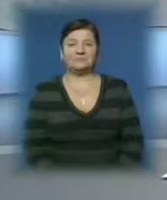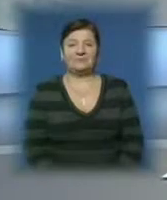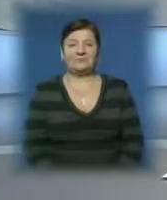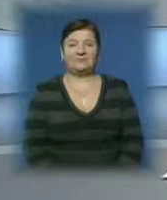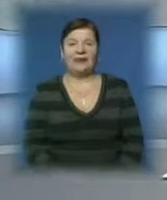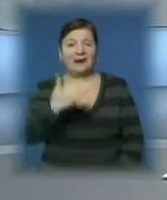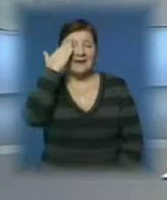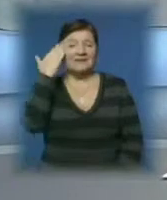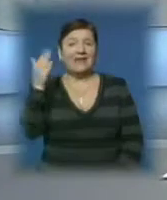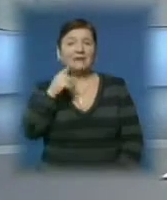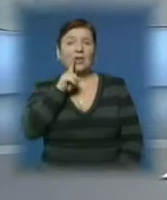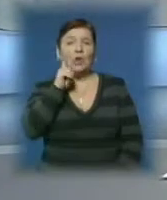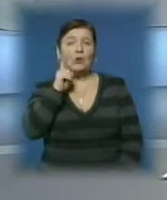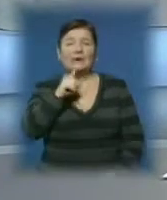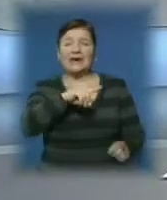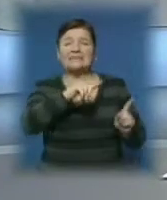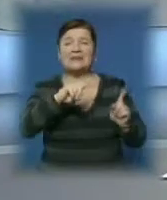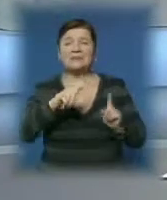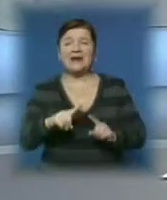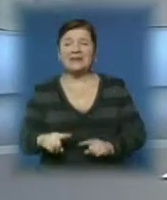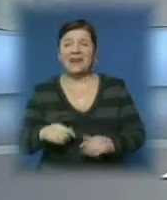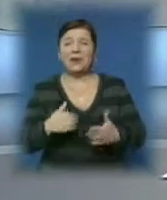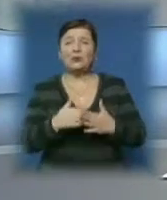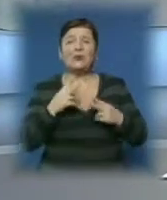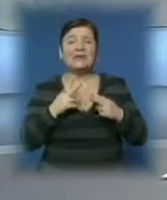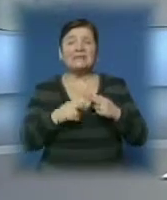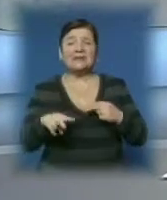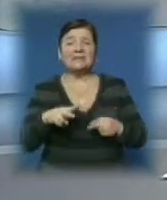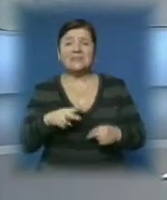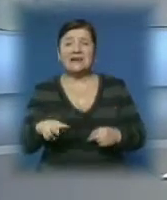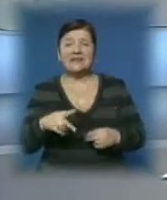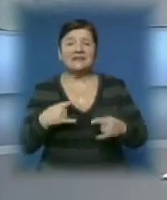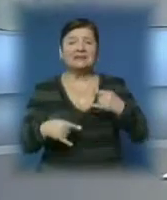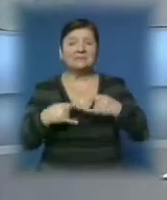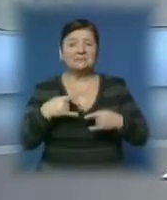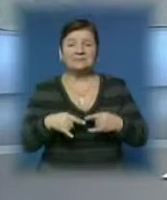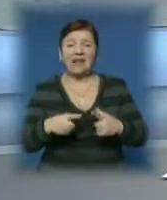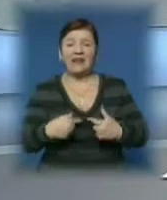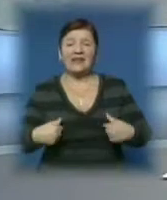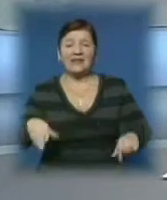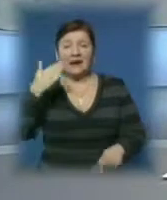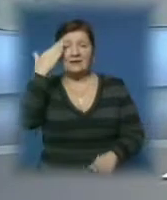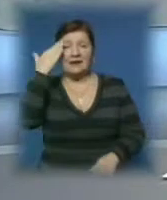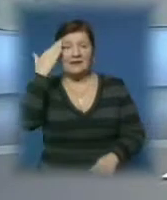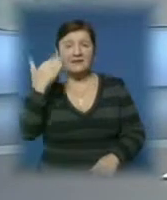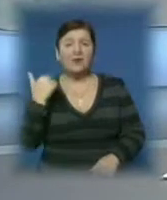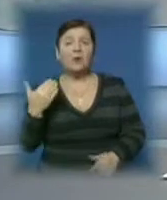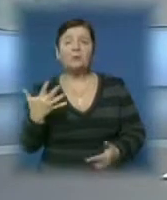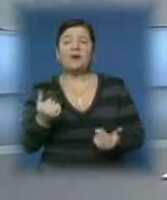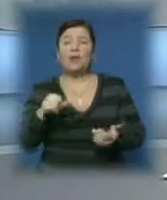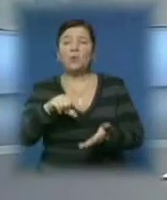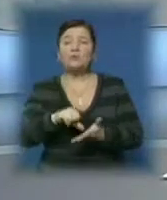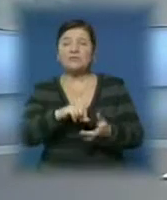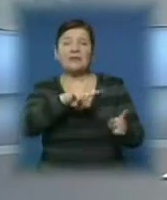Таланти юних закарпатців оцінює вся країна. До кінця листопада триває телевізійний конкурс «Країна талантів». У ньому бере участь і